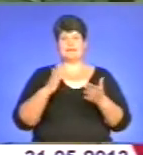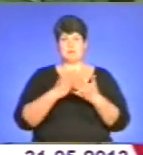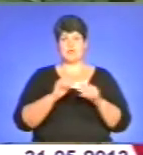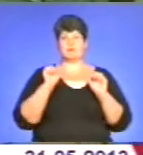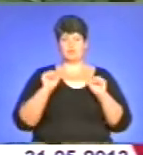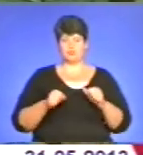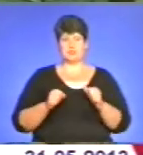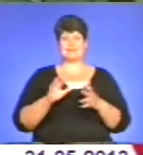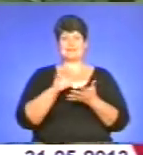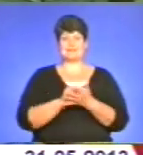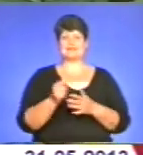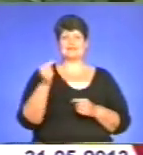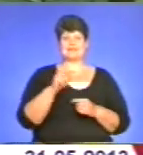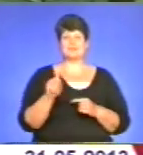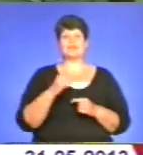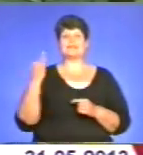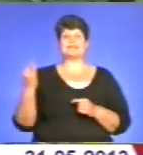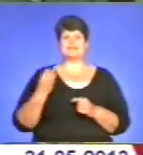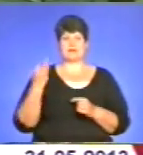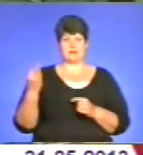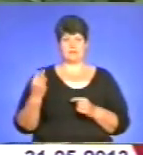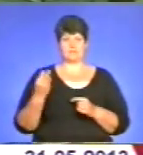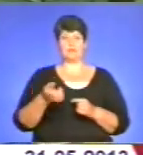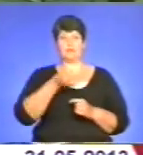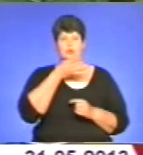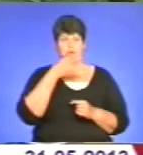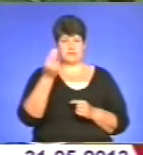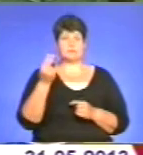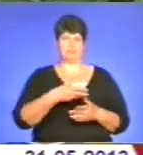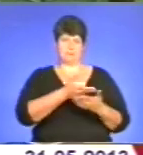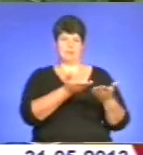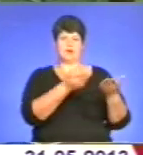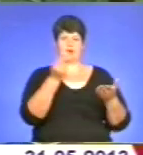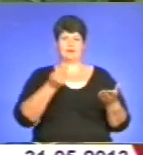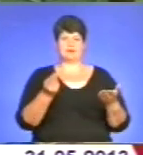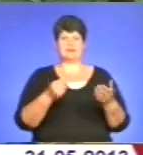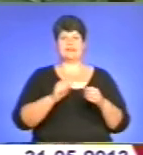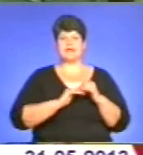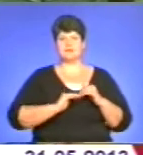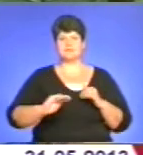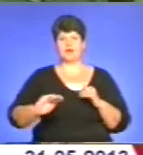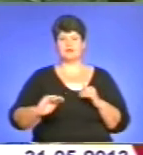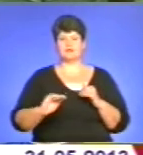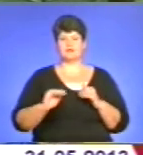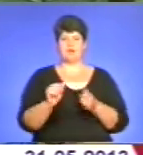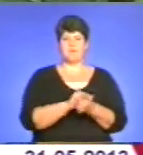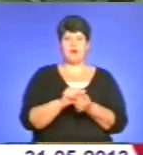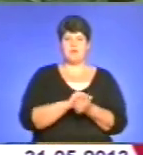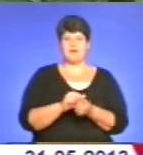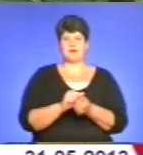зайнятися в школі тим, що її цікаво. Подобається малювати. Малюй на асфальті, на папері, на